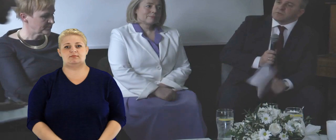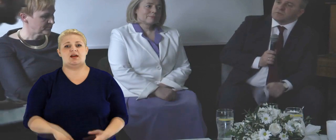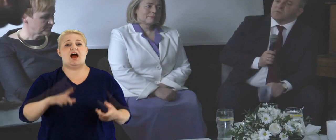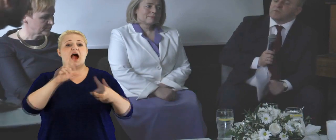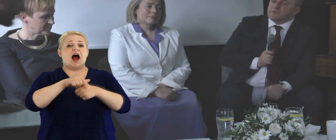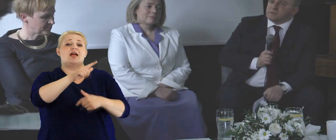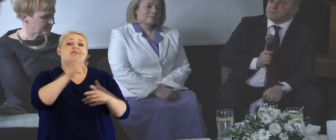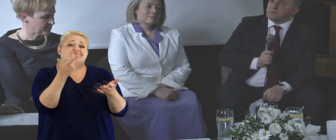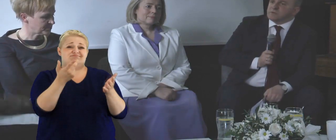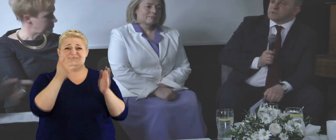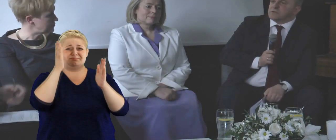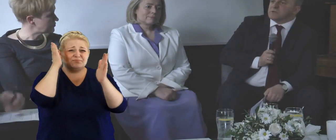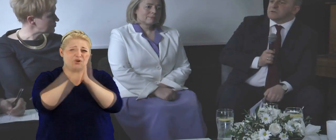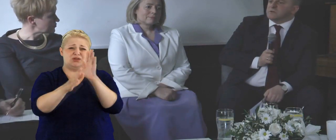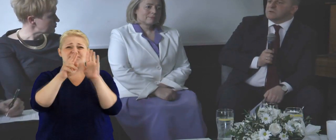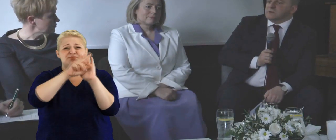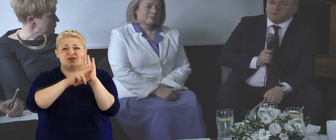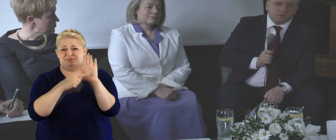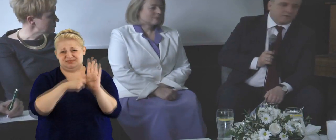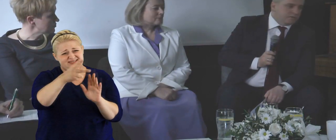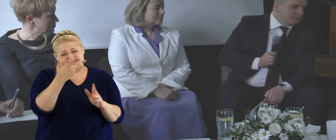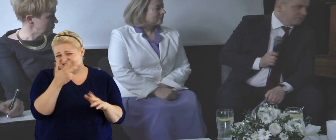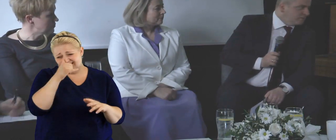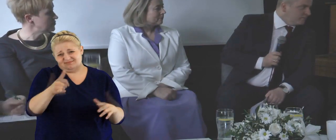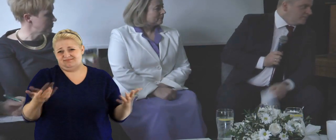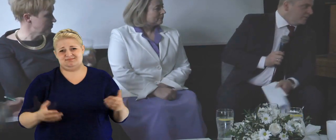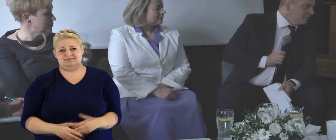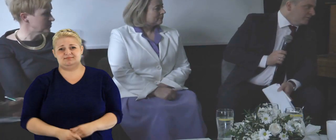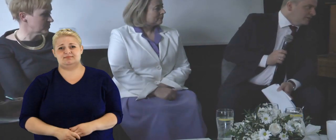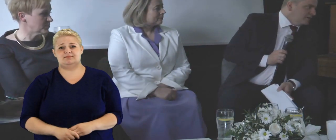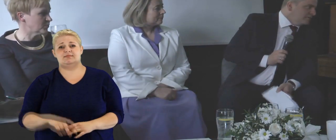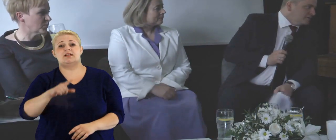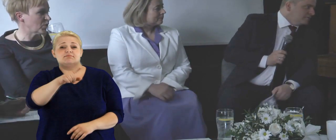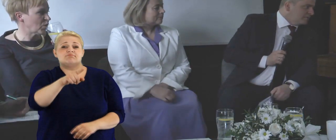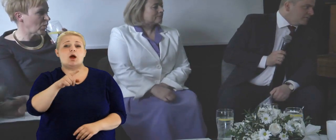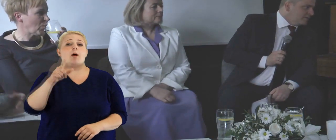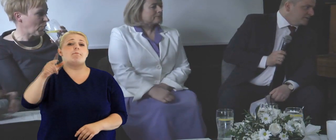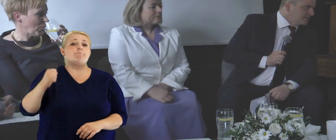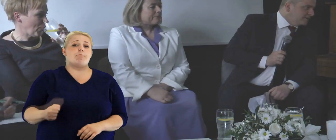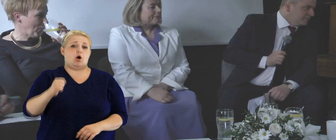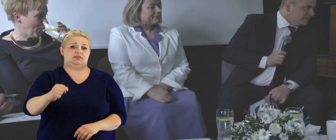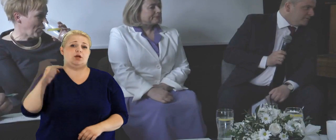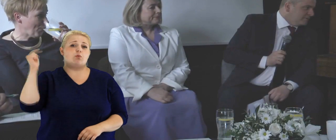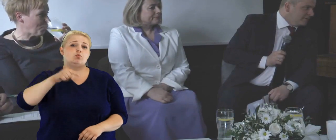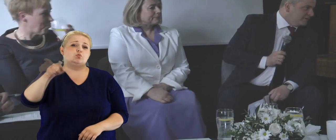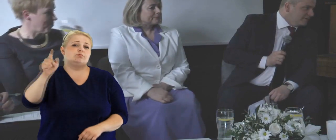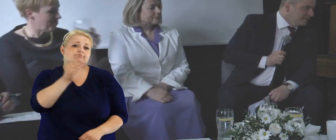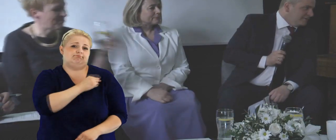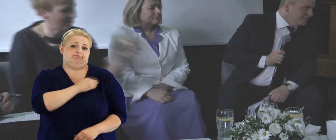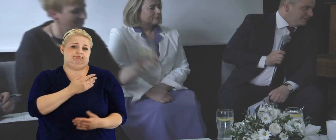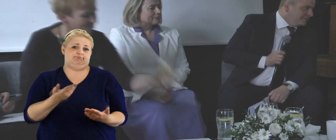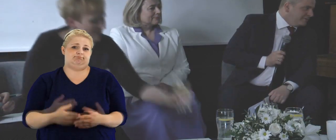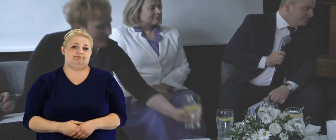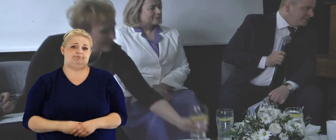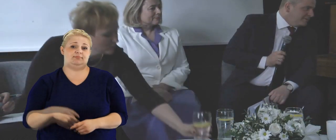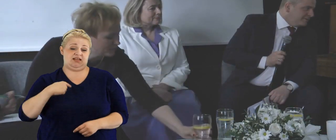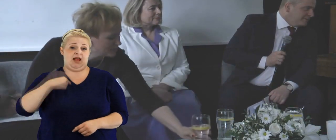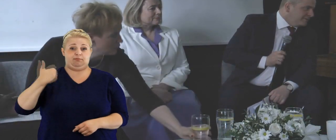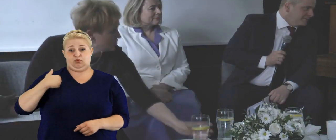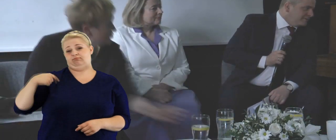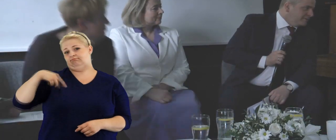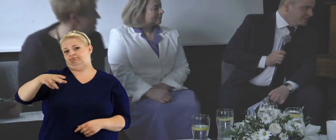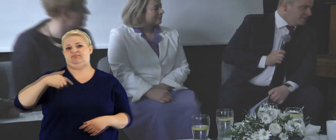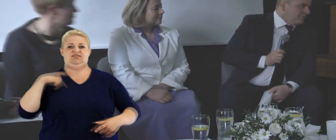po stronie posłów powinien być... No, nie wiesz, że przypadki. No, ja tam wyszedłem jako gwiazda pozytywna. Czyli